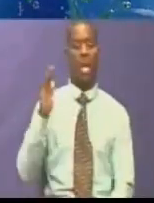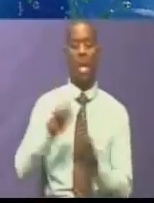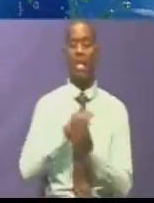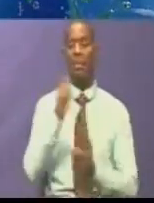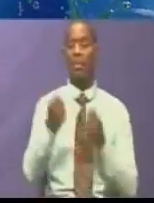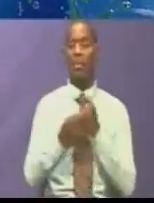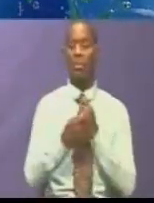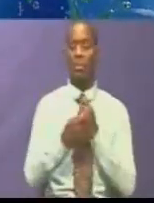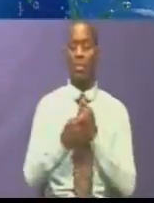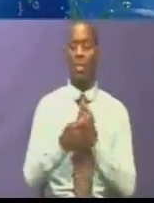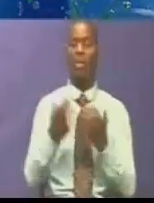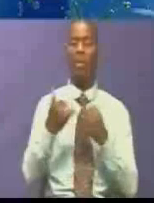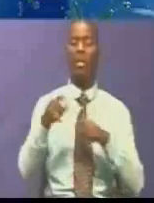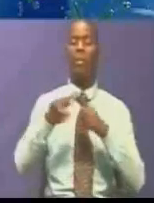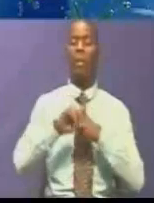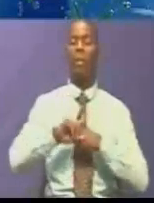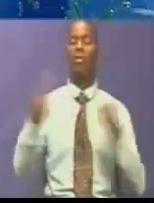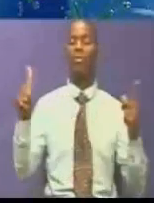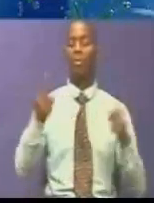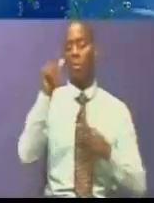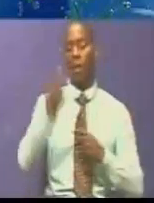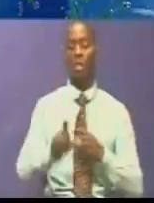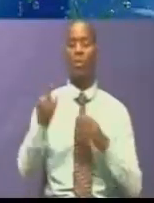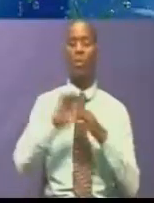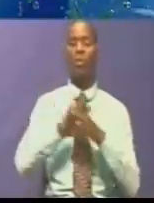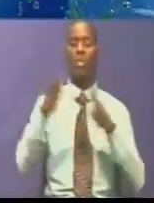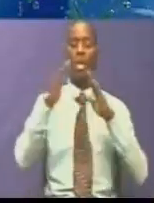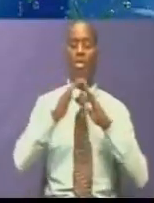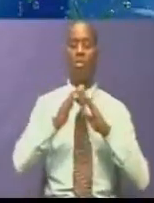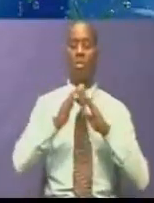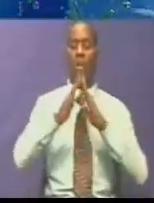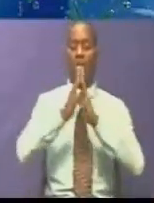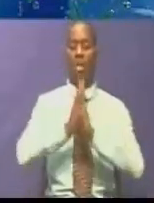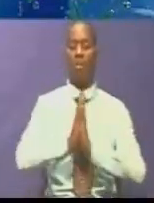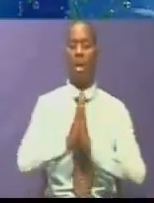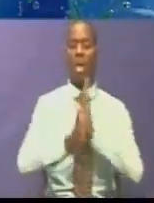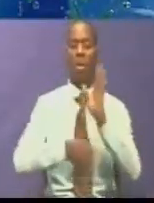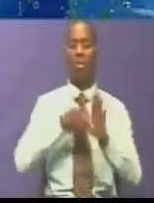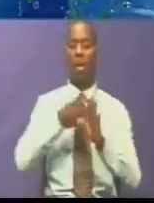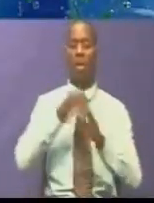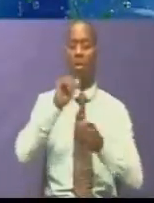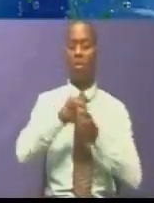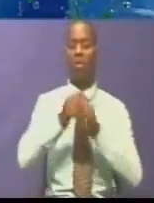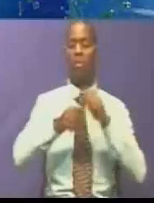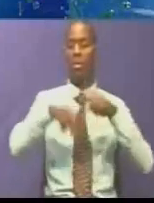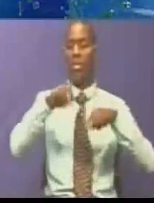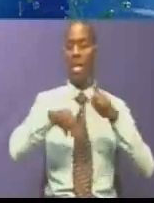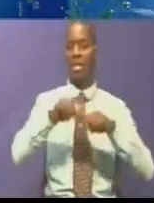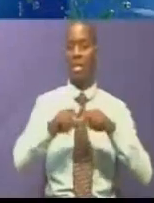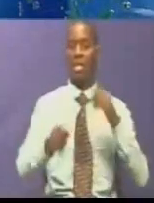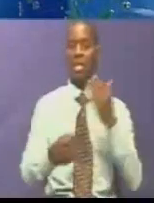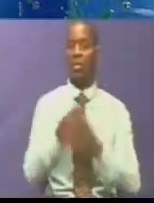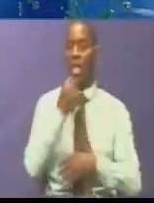zaibada kwa shuhuli za kisiyasa hapa nchini Akituwa tamko la serekali wazirwa inchi ofisi ya makamu apilo raisi